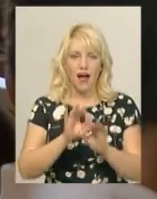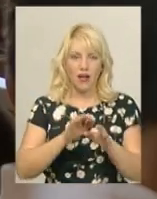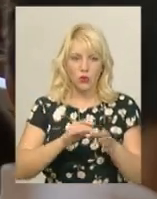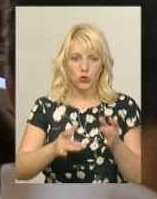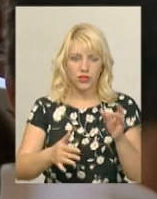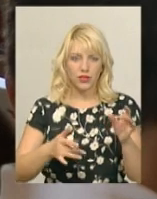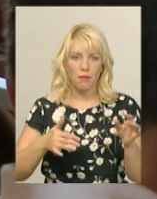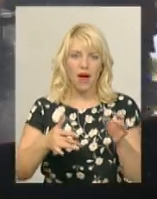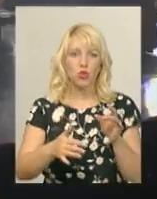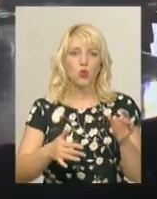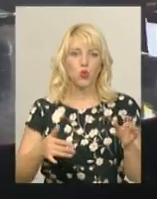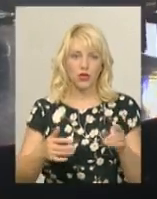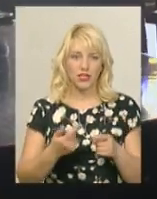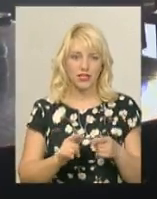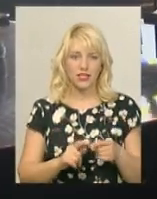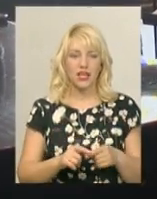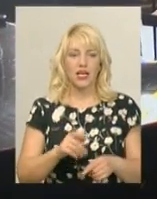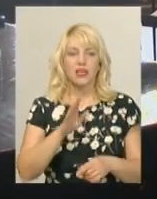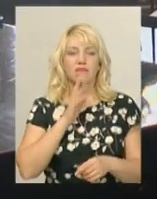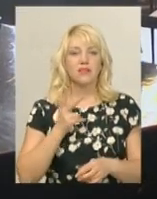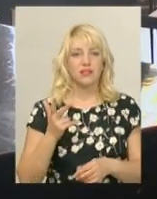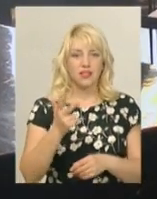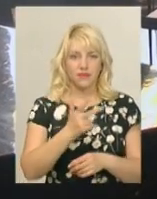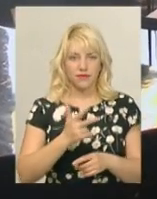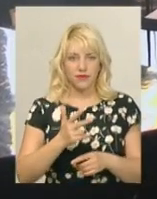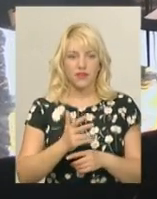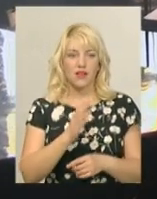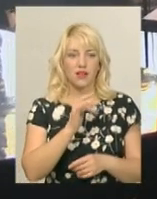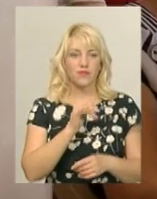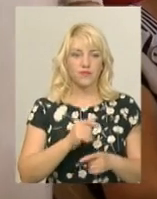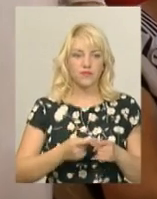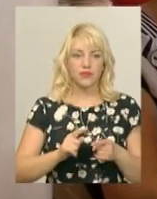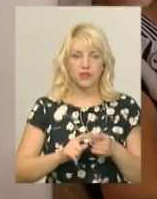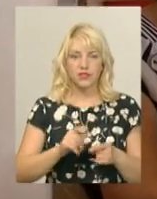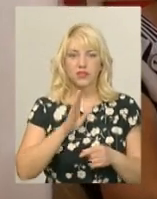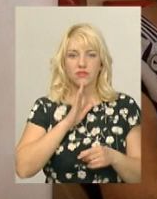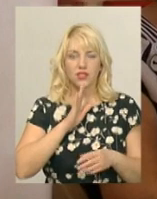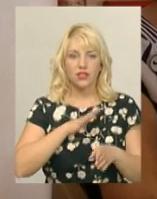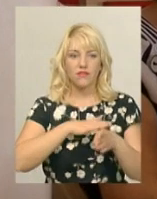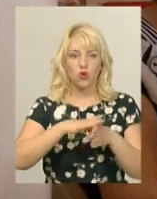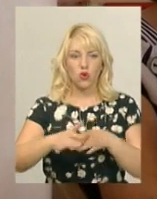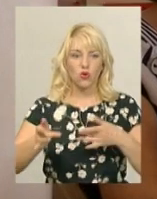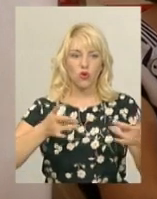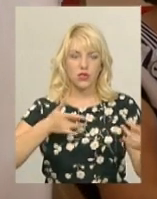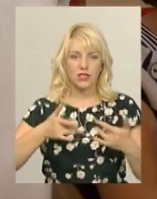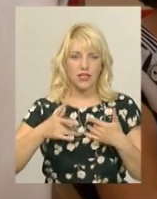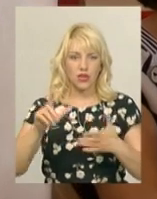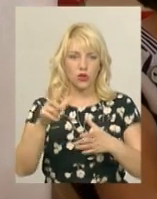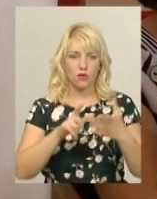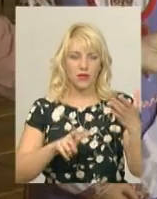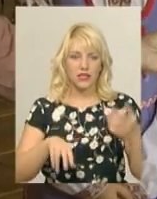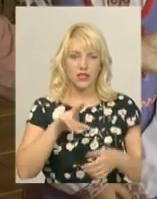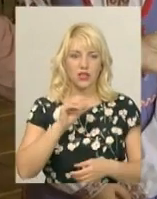музичної школи номер три. Юлія Длугаш, Вікторія Скакун і Ельвіра Правденюк. Дівчата виконують концертну п'єсу Олексія